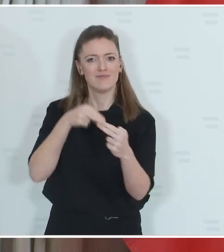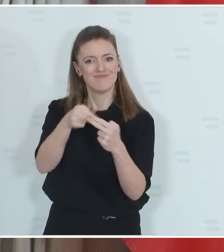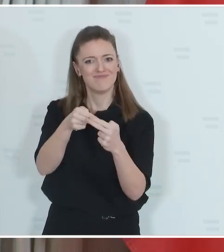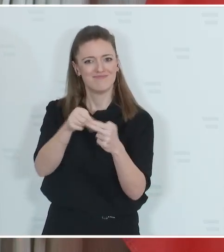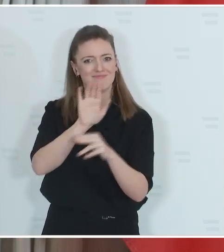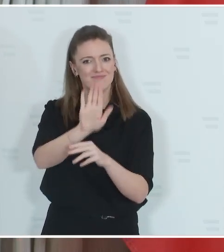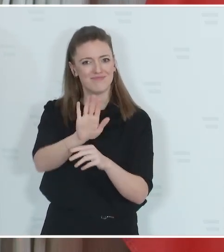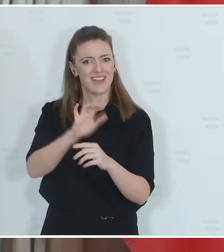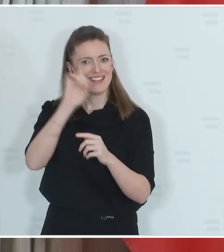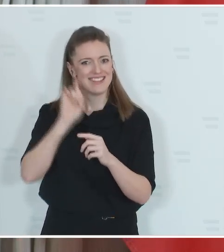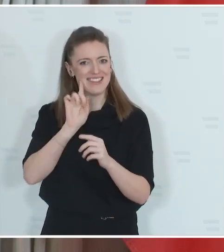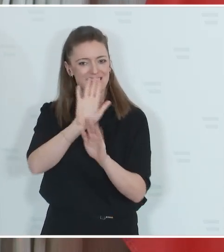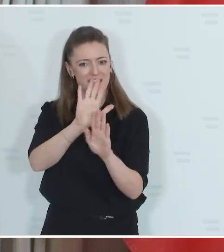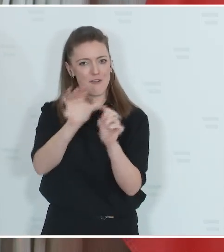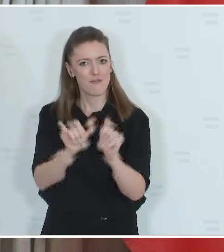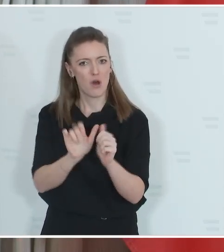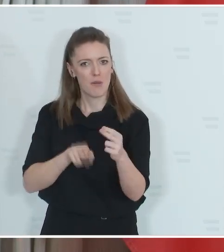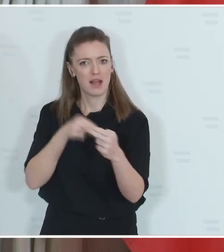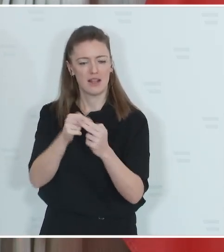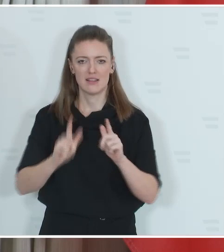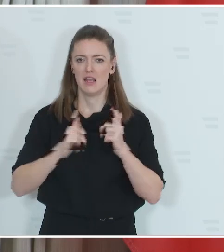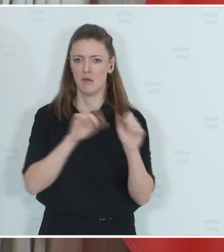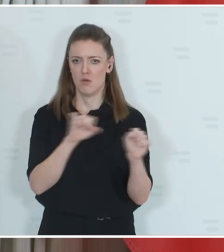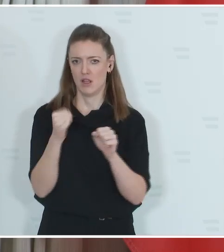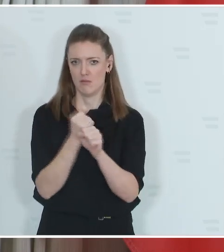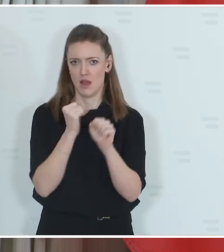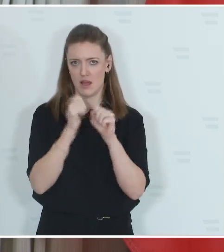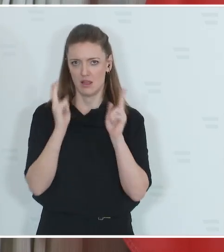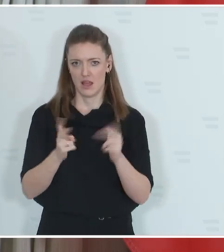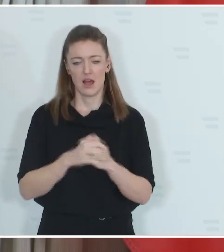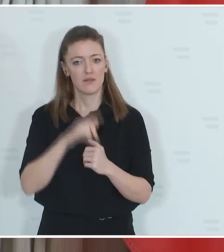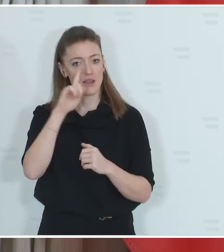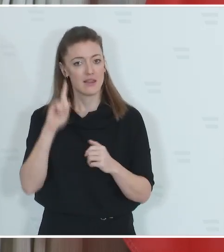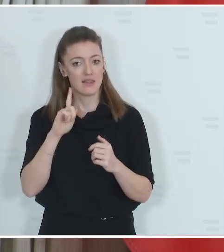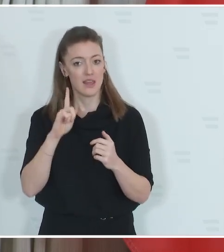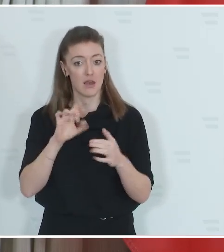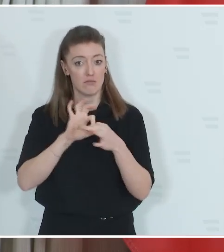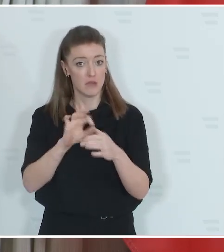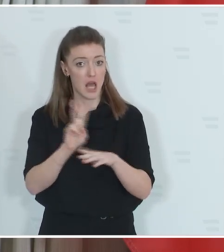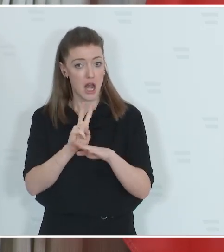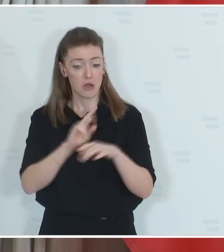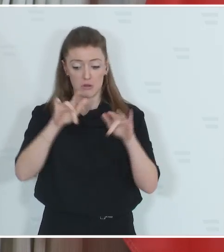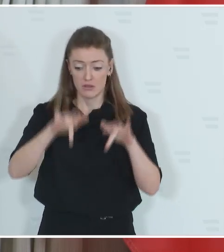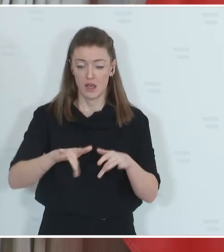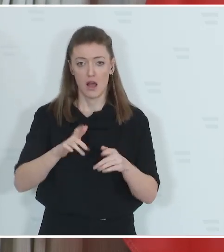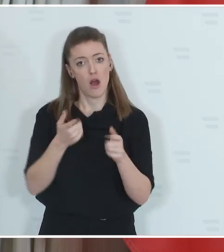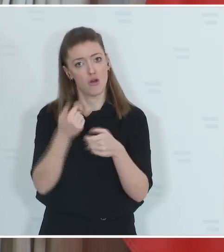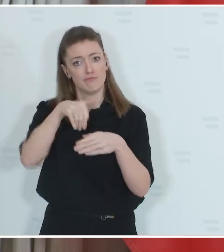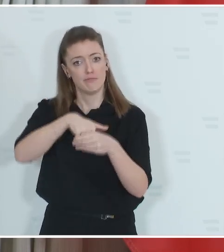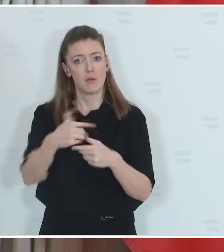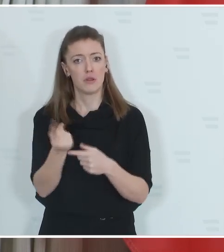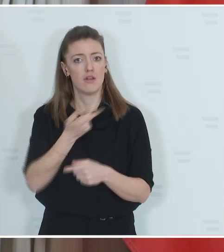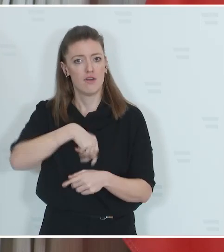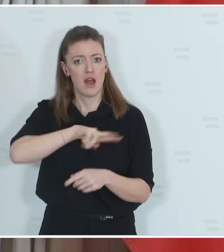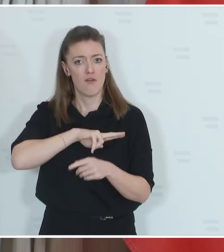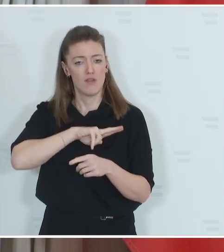Leben zu ermöglichen. Tierhaltung bedeutet Verantwortung, mangelndes Wissen in der Tierhaltung